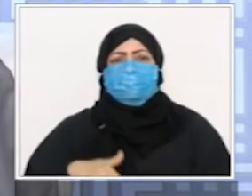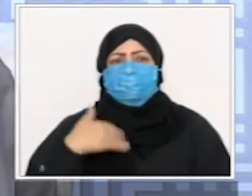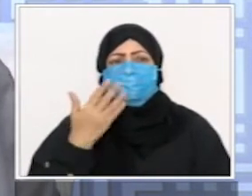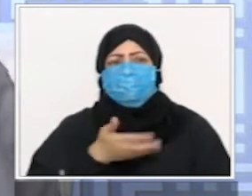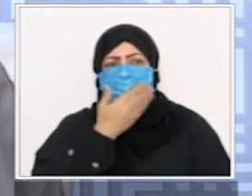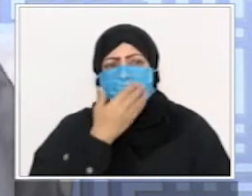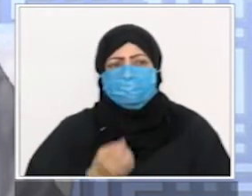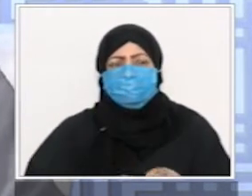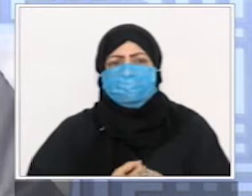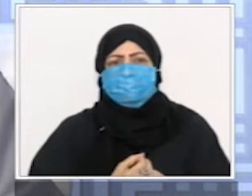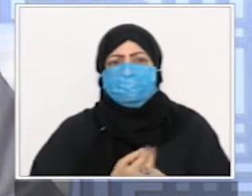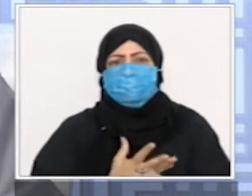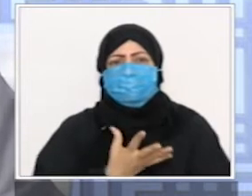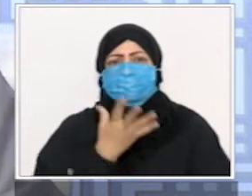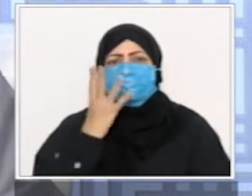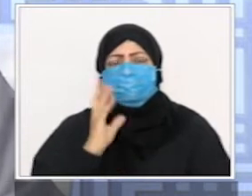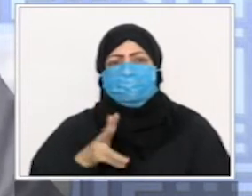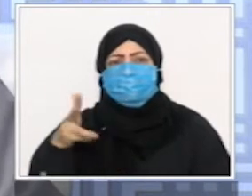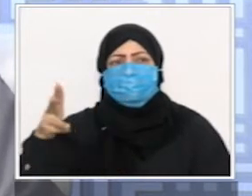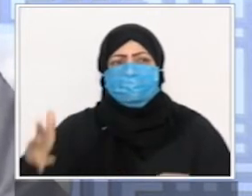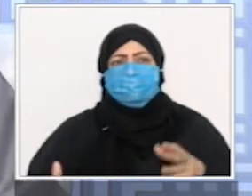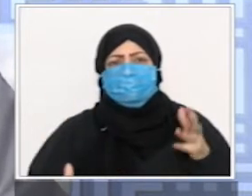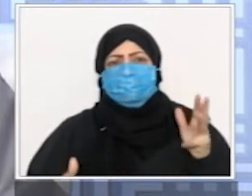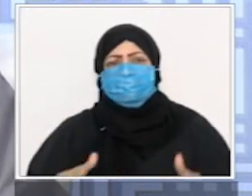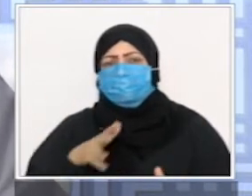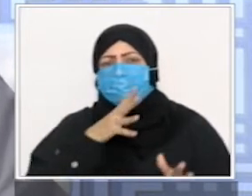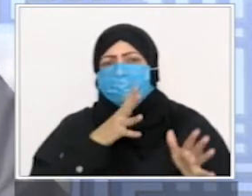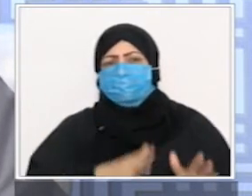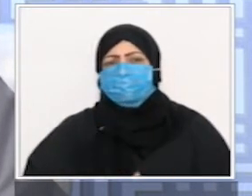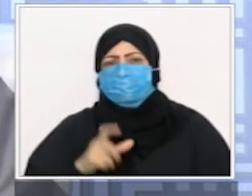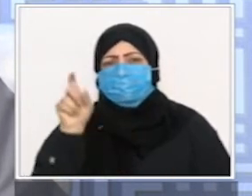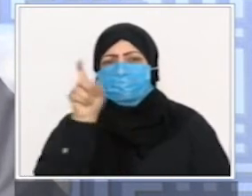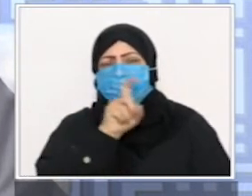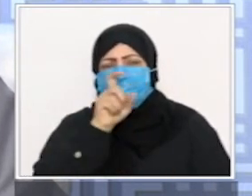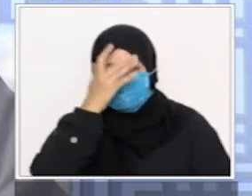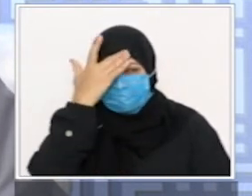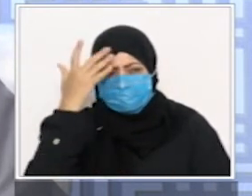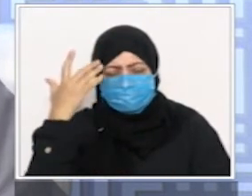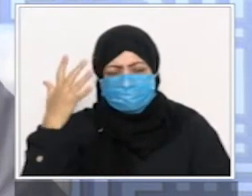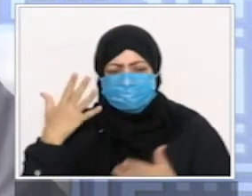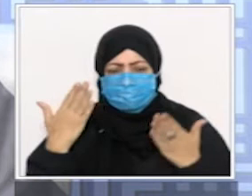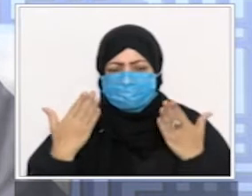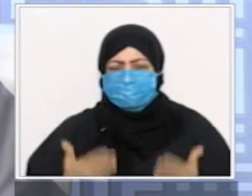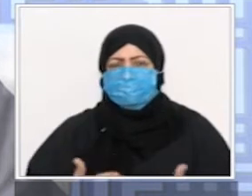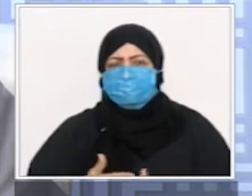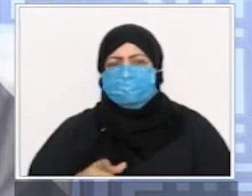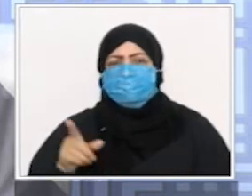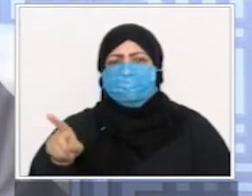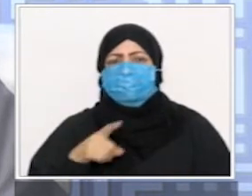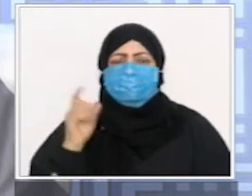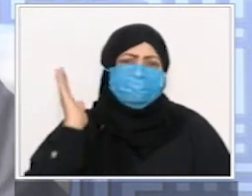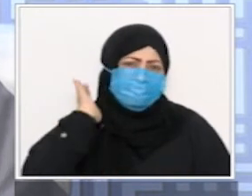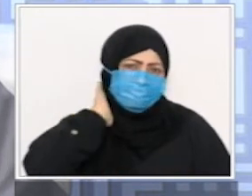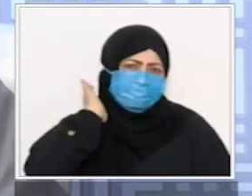مشايخ ويا خطباء ويا علماء ويا طلبة العلم أرانكم أنتم أماناء على عبادة الناس